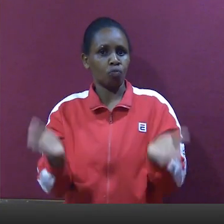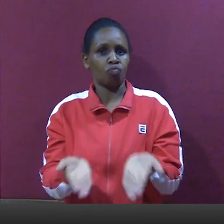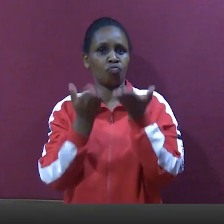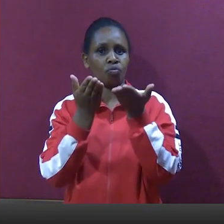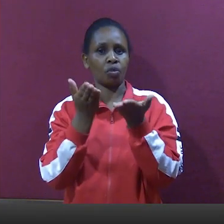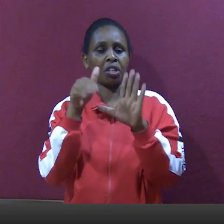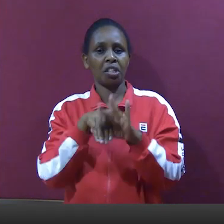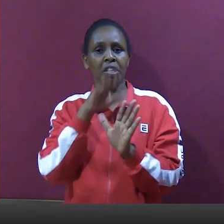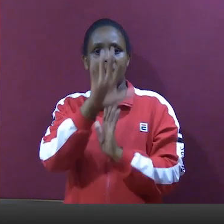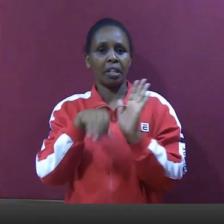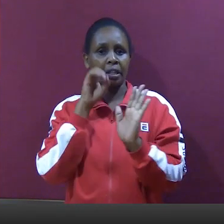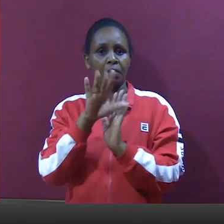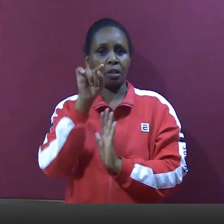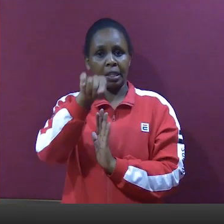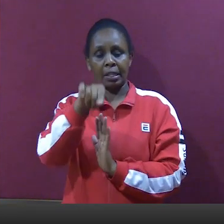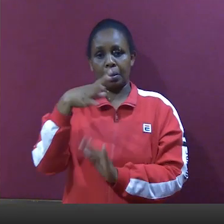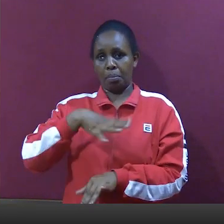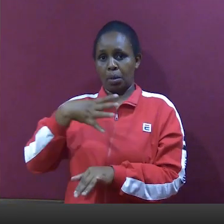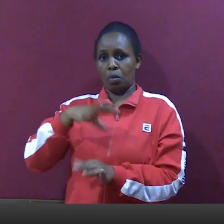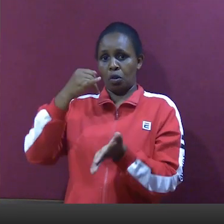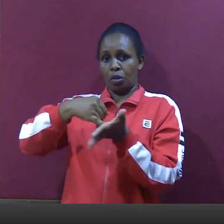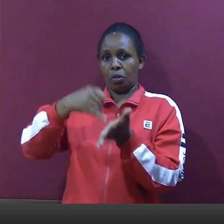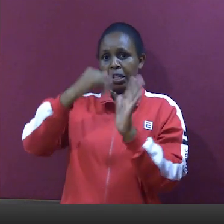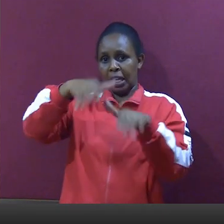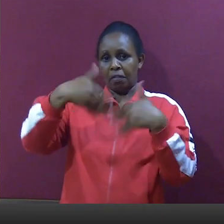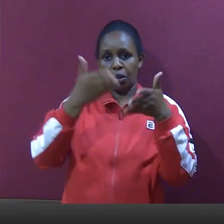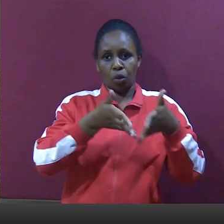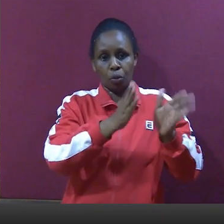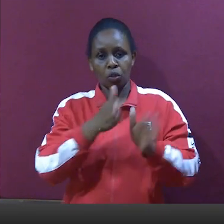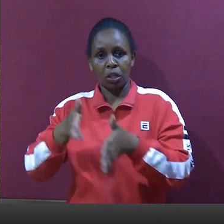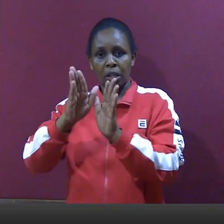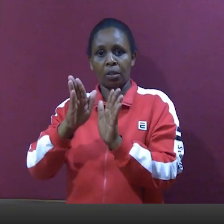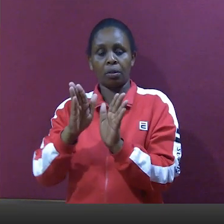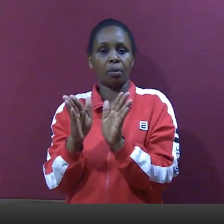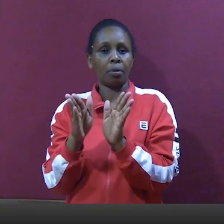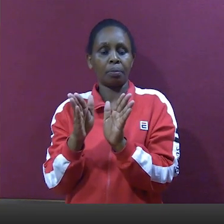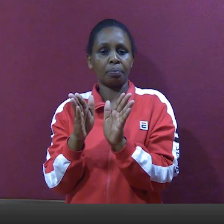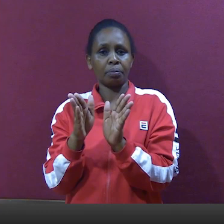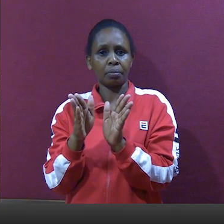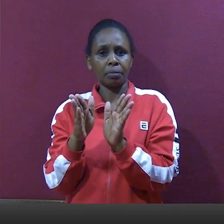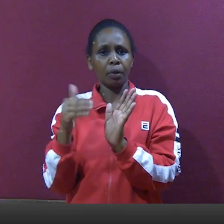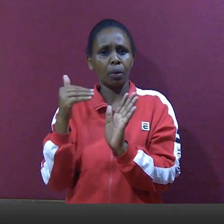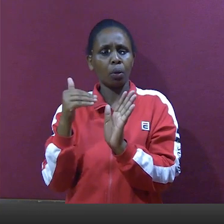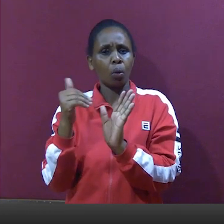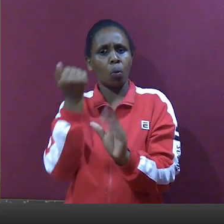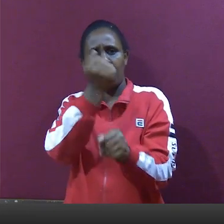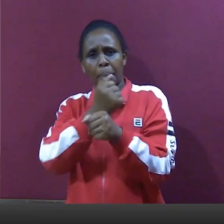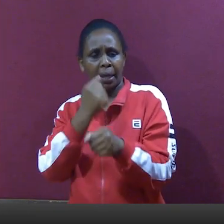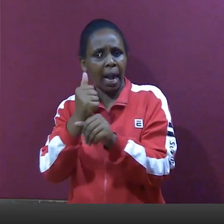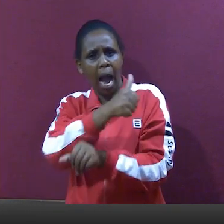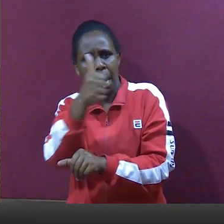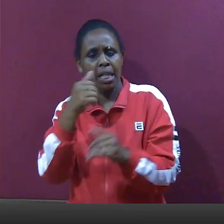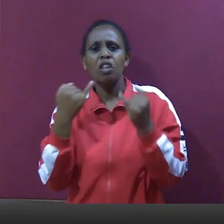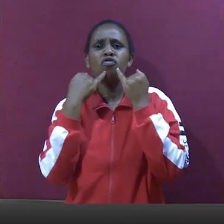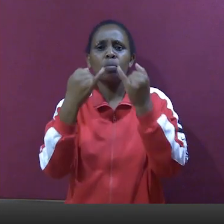sanaa kwa ujumla. Hawa wasani, wapewe nafasi, watengeze contenti